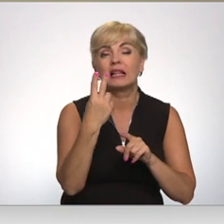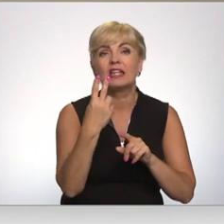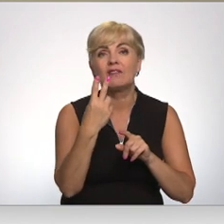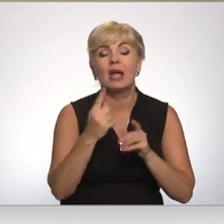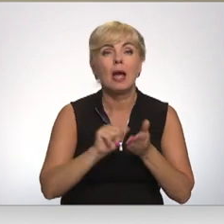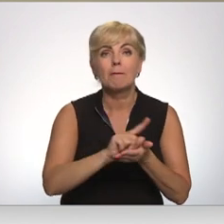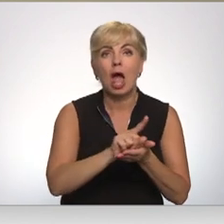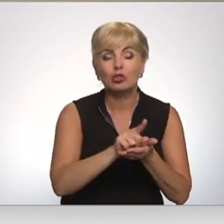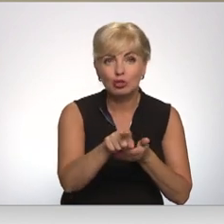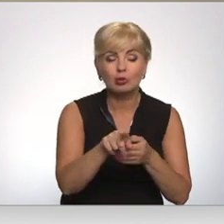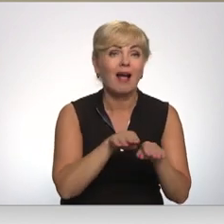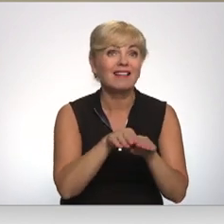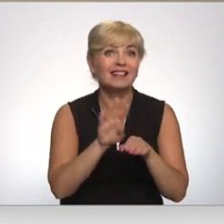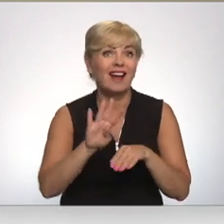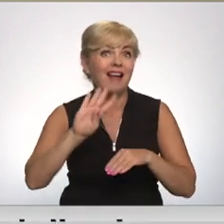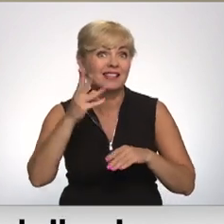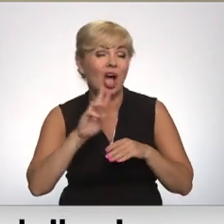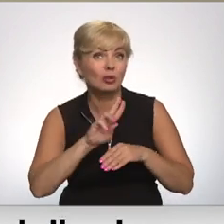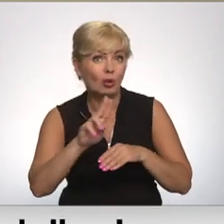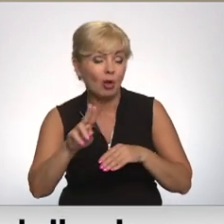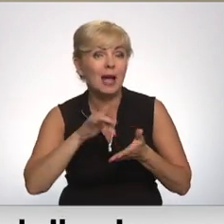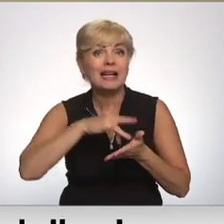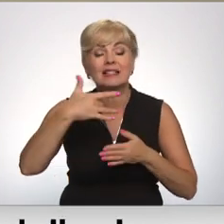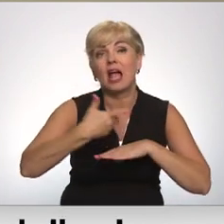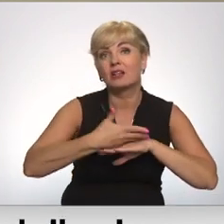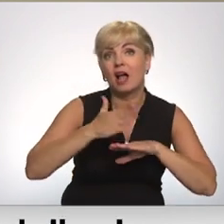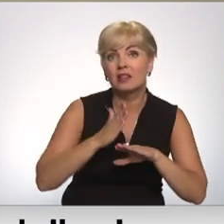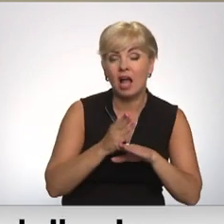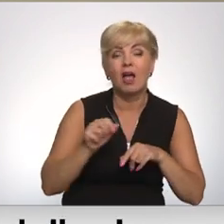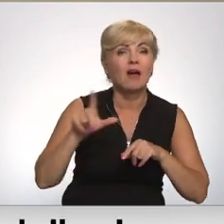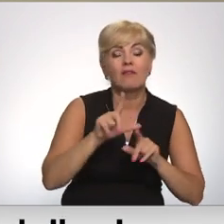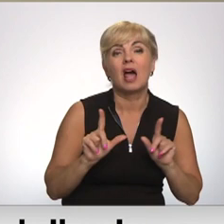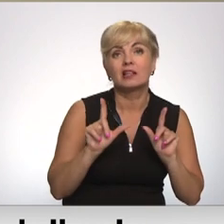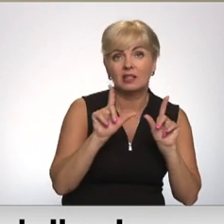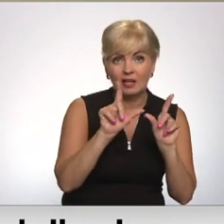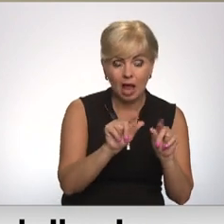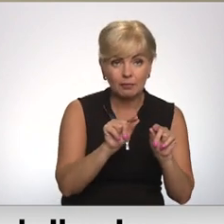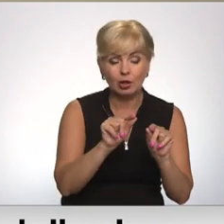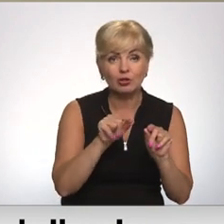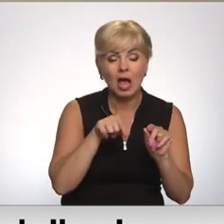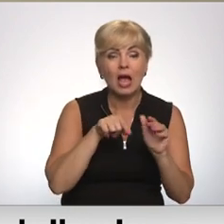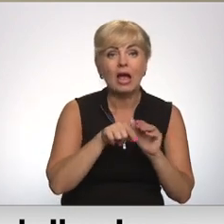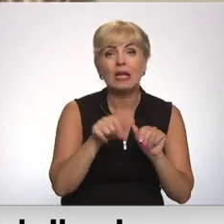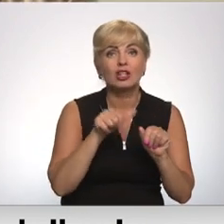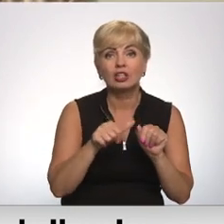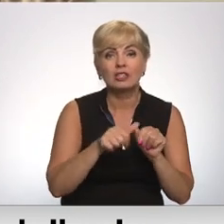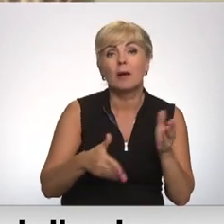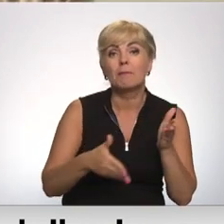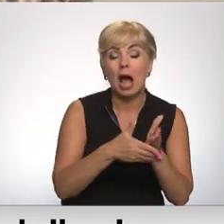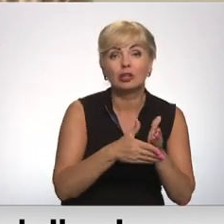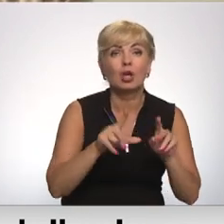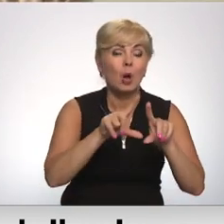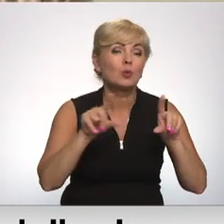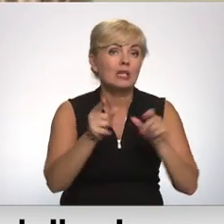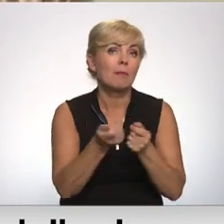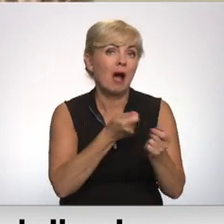līdzīgi kā 4. troleibus maršruta centra daļā vairāk nebrauc ar iekšdads dzinēju palīdzību. Uzņēmumu